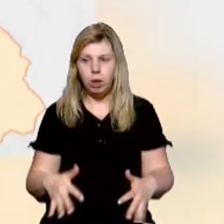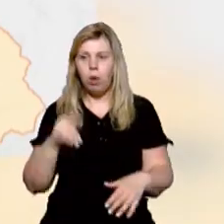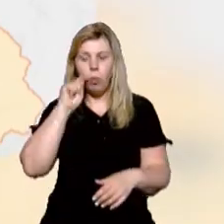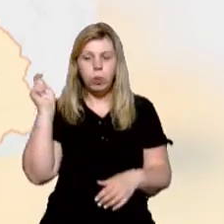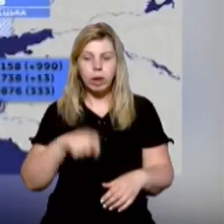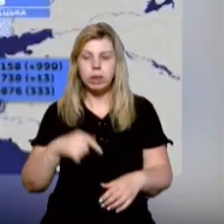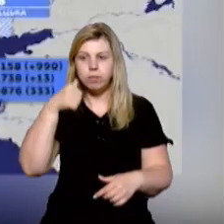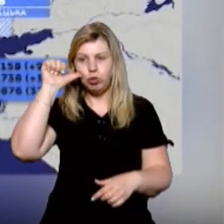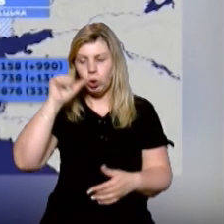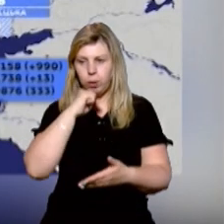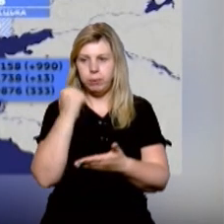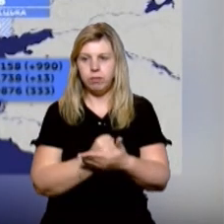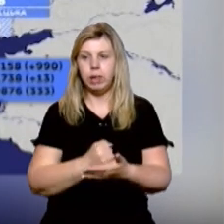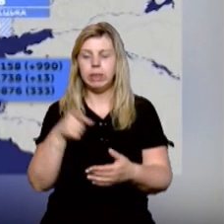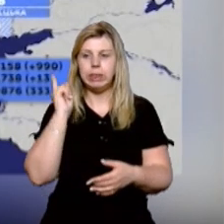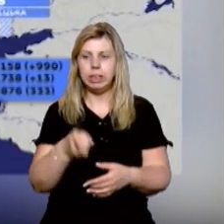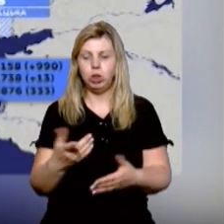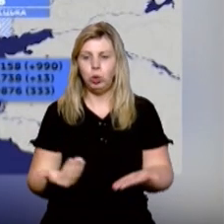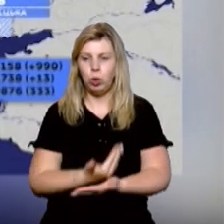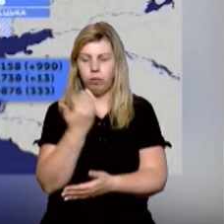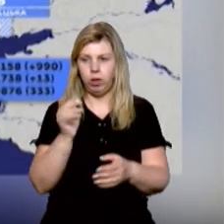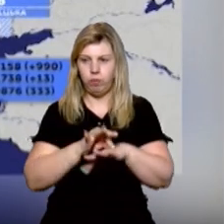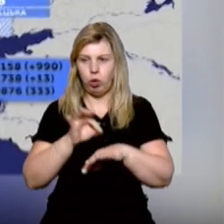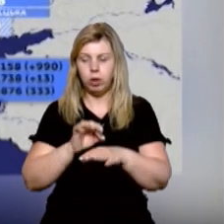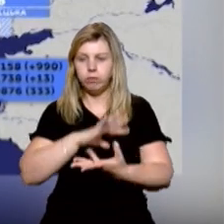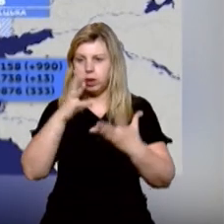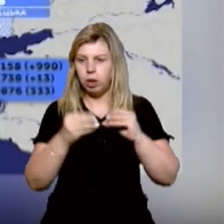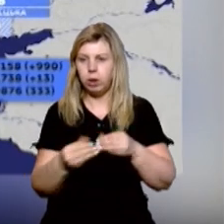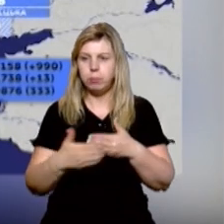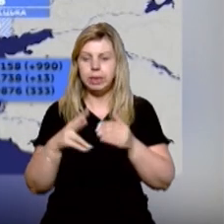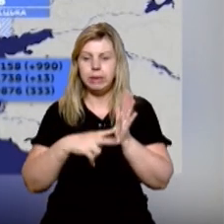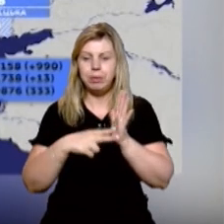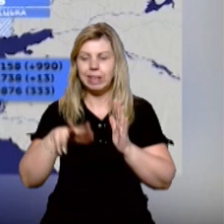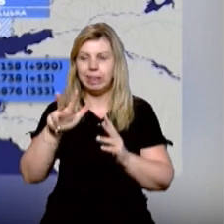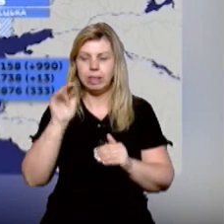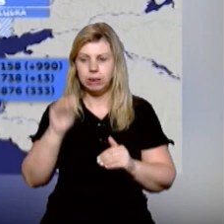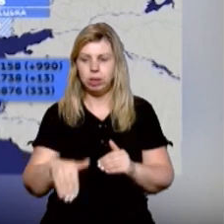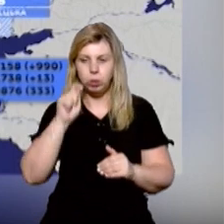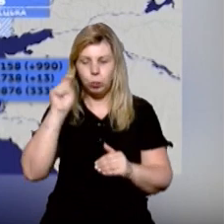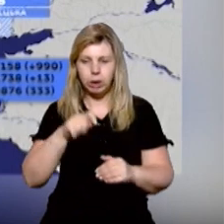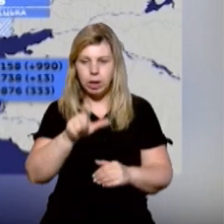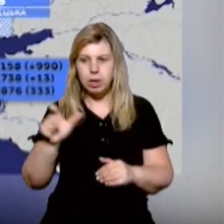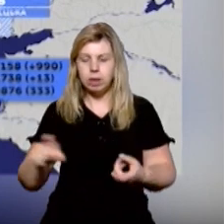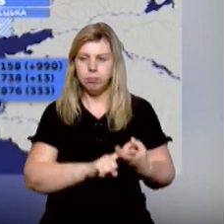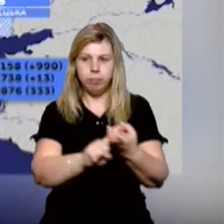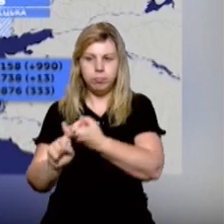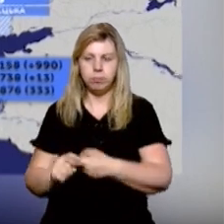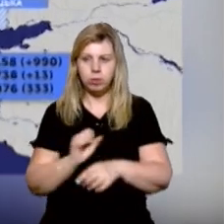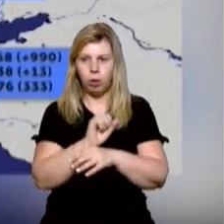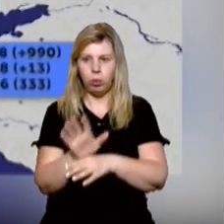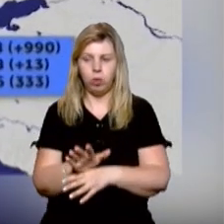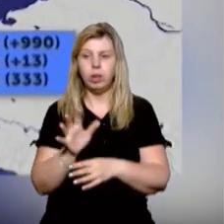Україні завчора підтвердили майже тисячу нових хворих. Загалом понад 73 тисячі українців інфікувалися